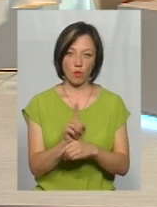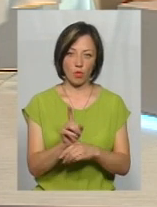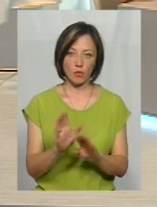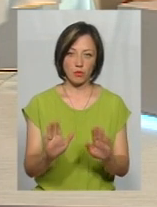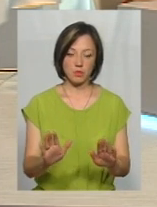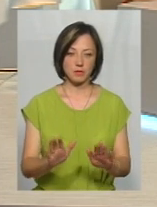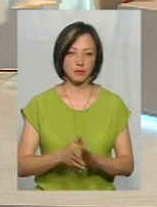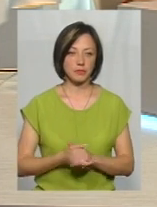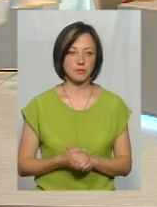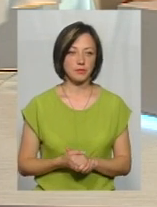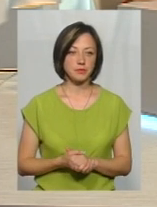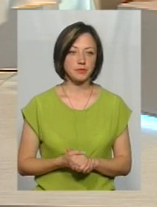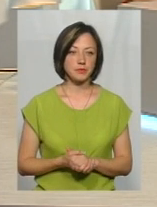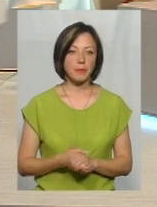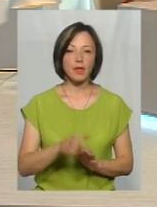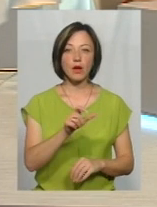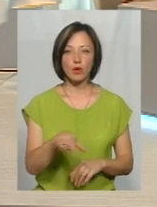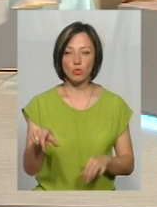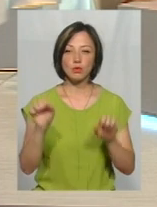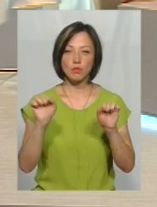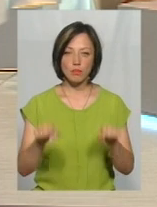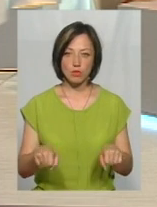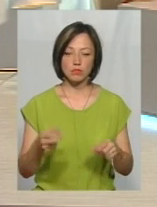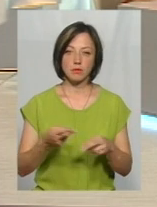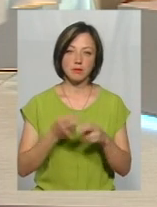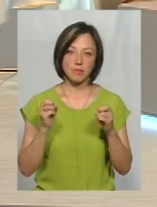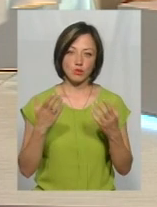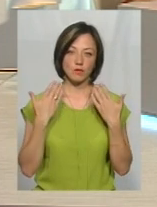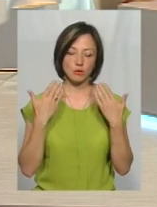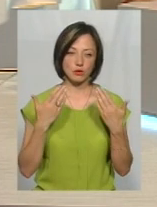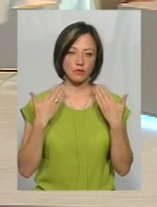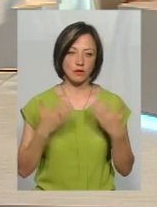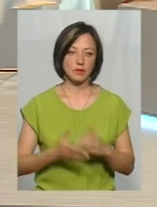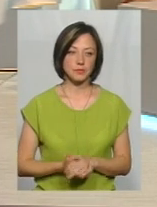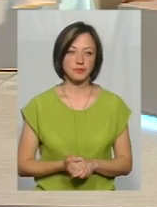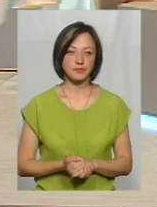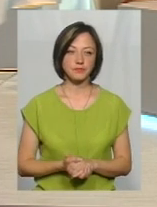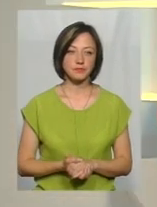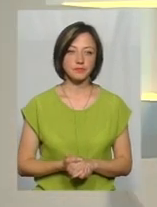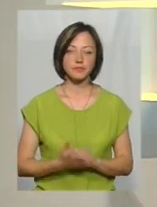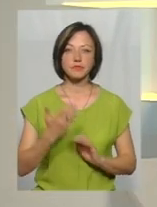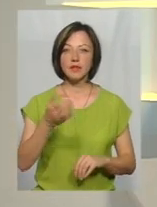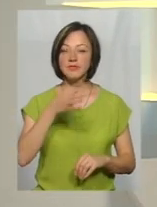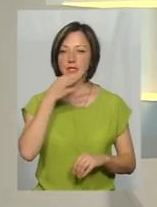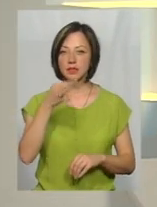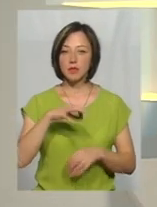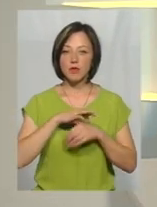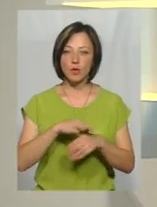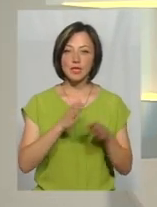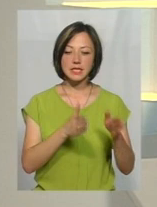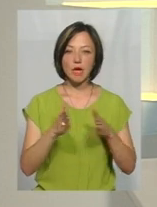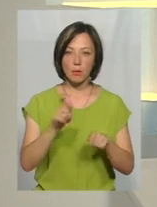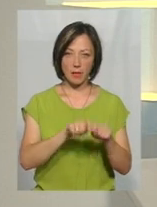нормі. Тобто, люди можуть собі безпечно відпочивати. Ви здовуважили, що проводили серію